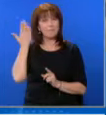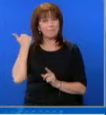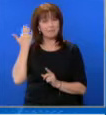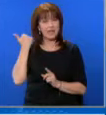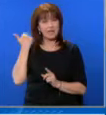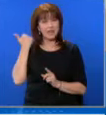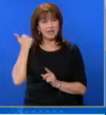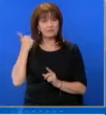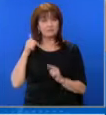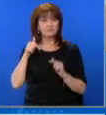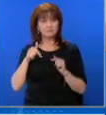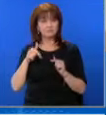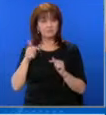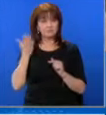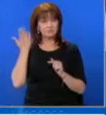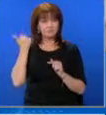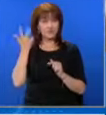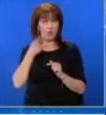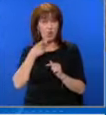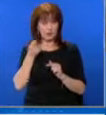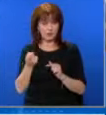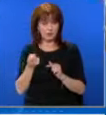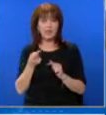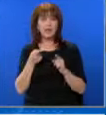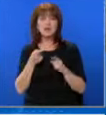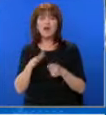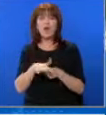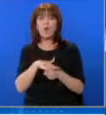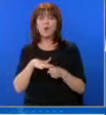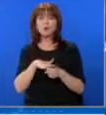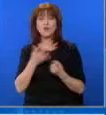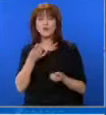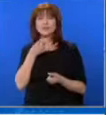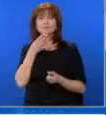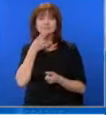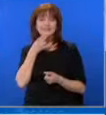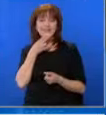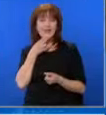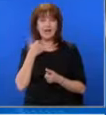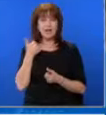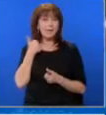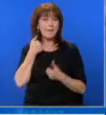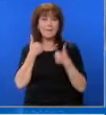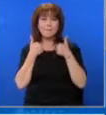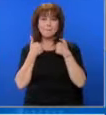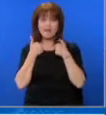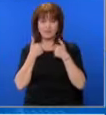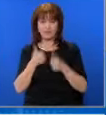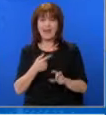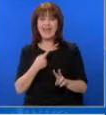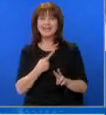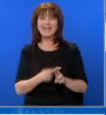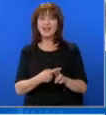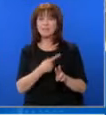и началото на този век. Контрабандният канал е основно за цигари и парфюми. Самия Николай